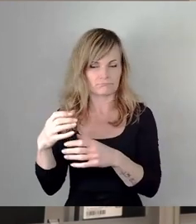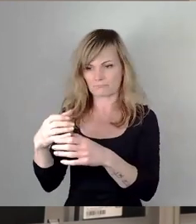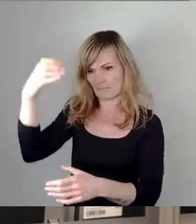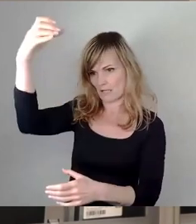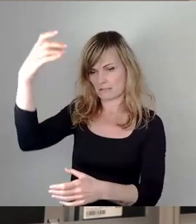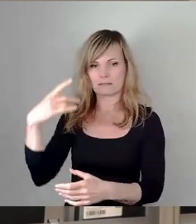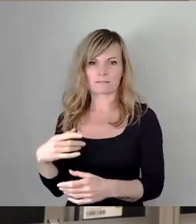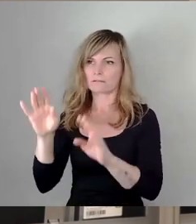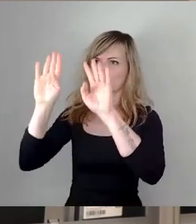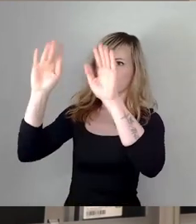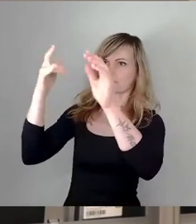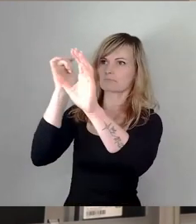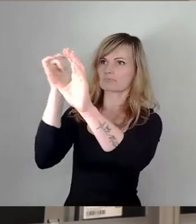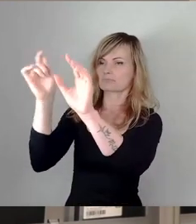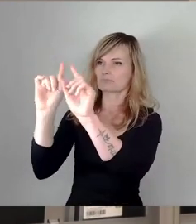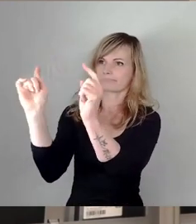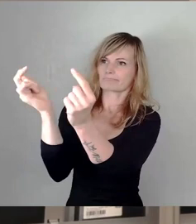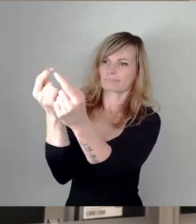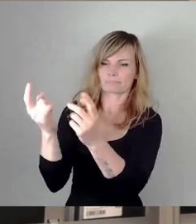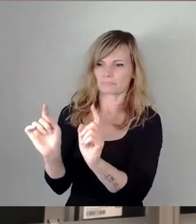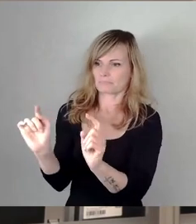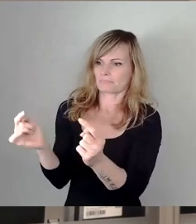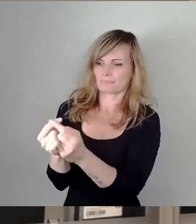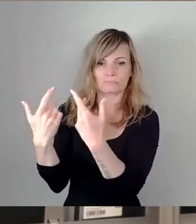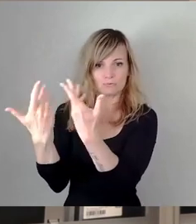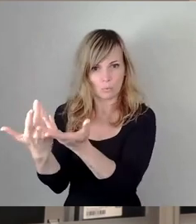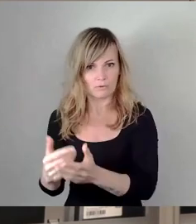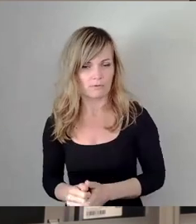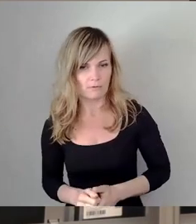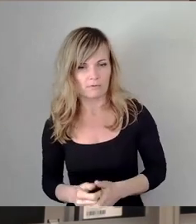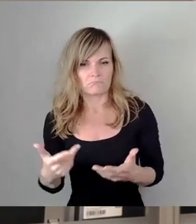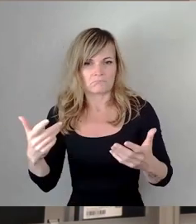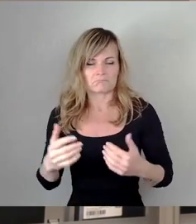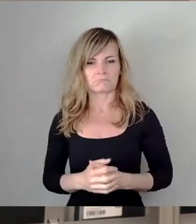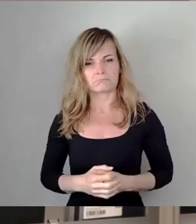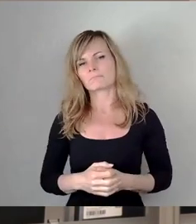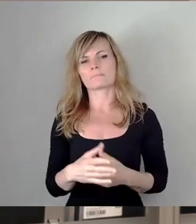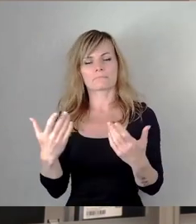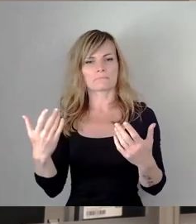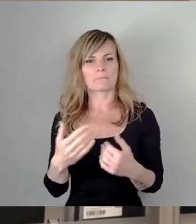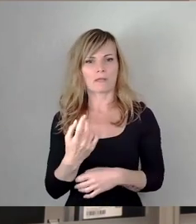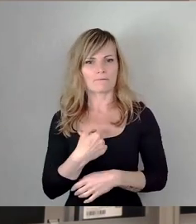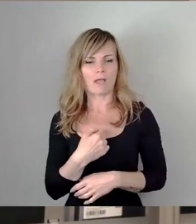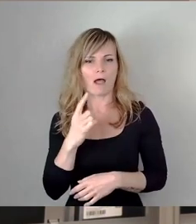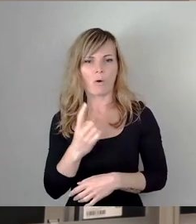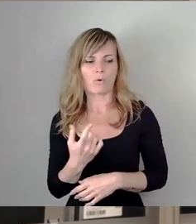Fahrzeug, der in einem besonderen Auftrag, wenn Sie so wollen, tätig ist, kann das auch. Wir halten das auch für keine